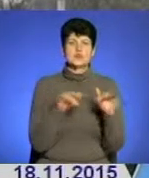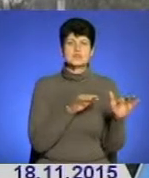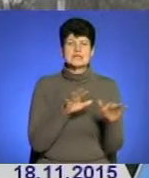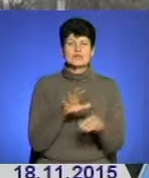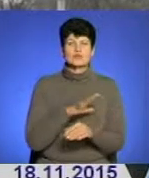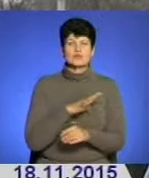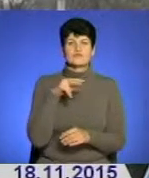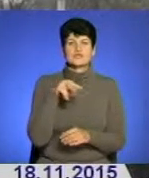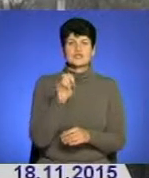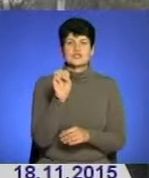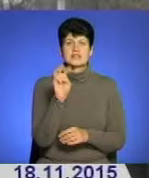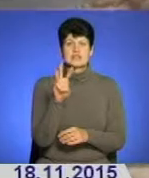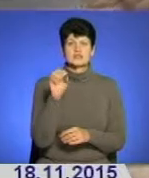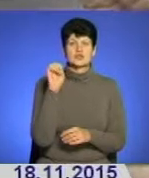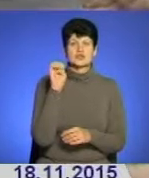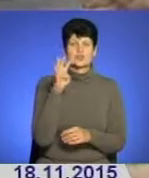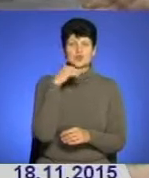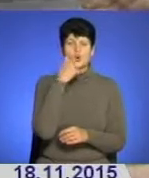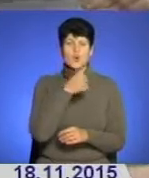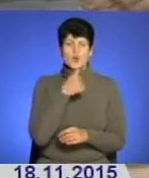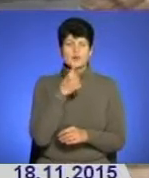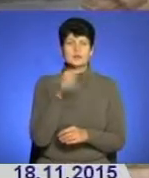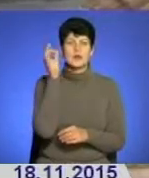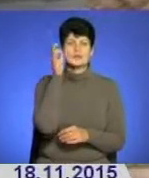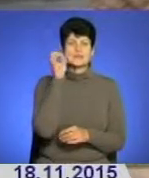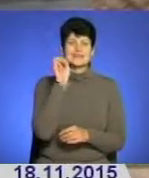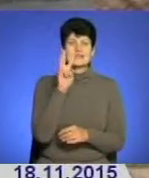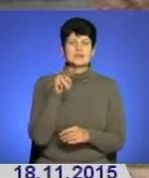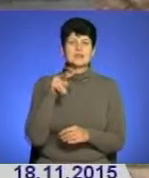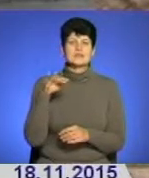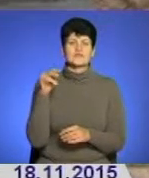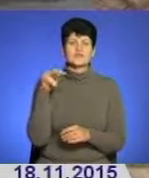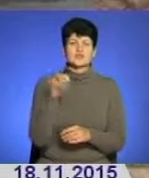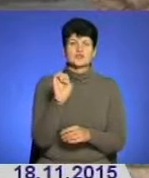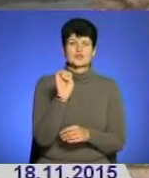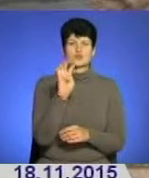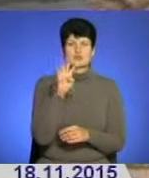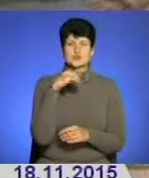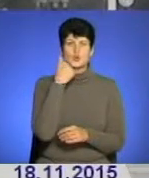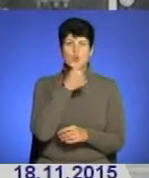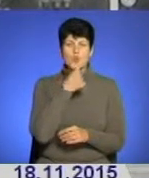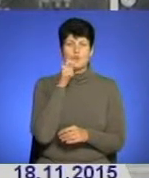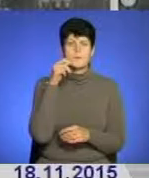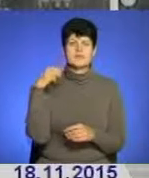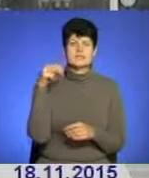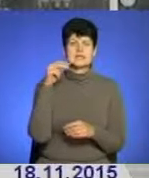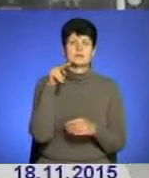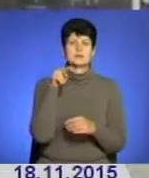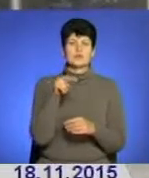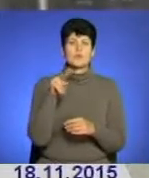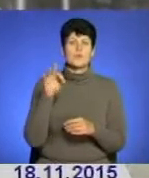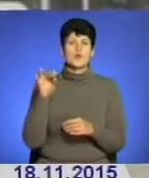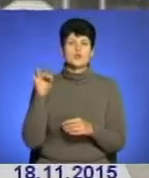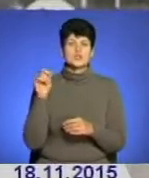2013-2014 роках. Нагадаємо, 13 листопада 2014 року президент Петро Порошенко